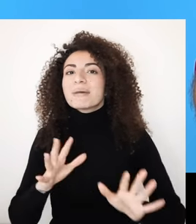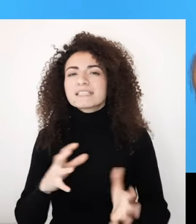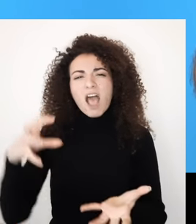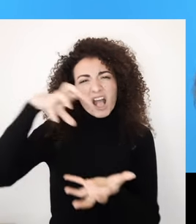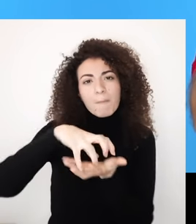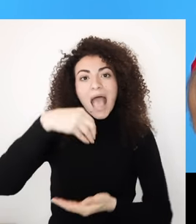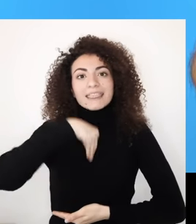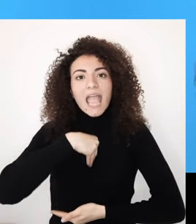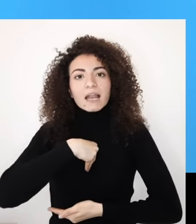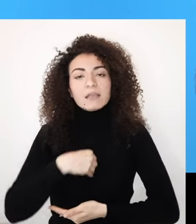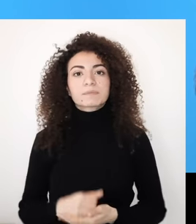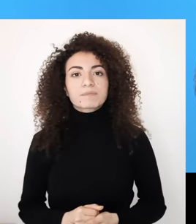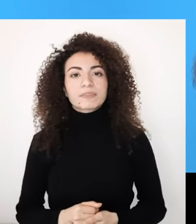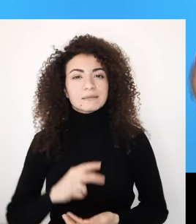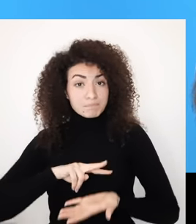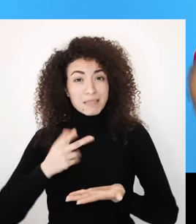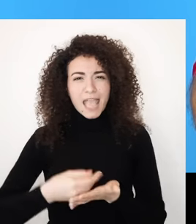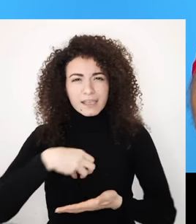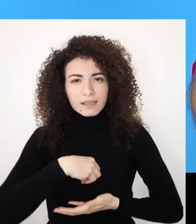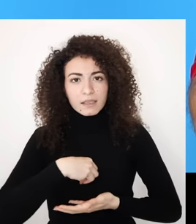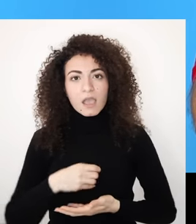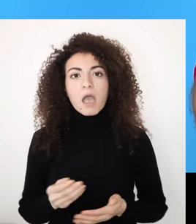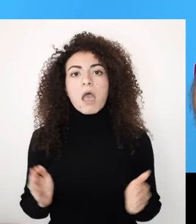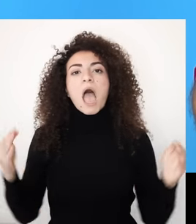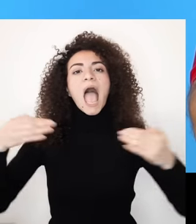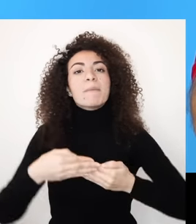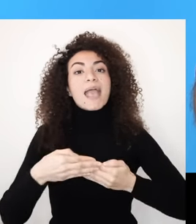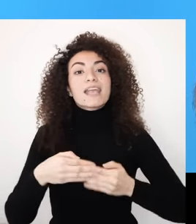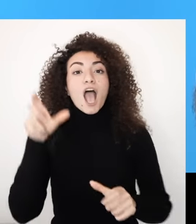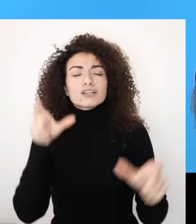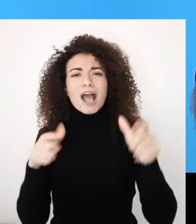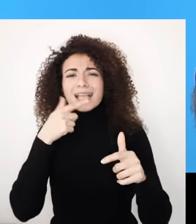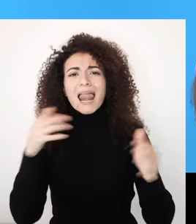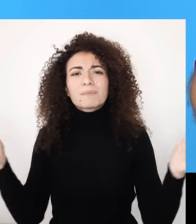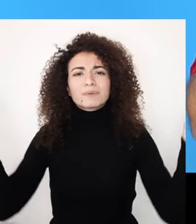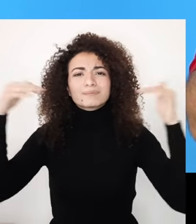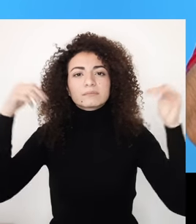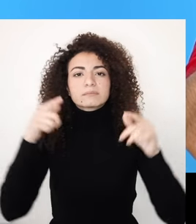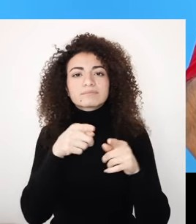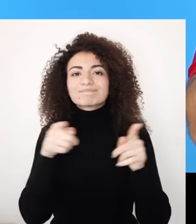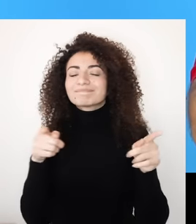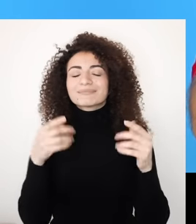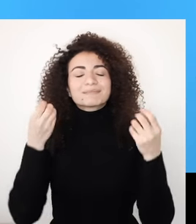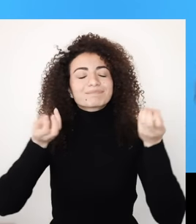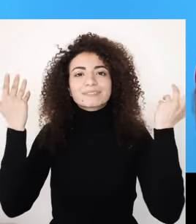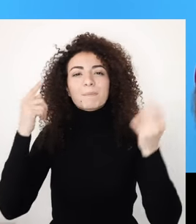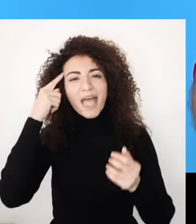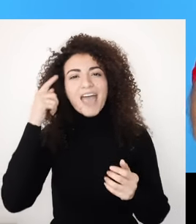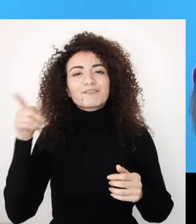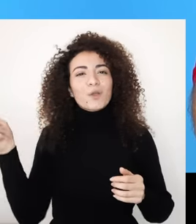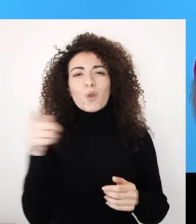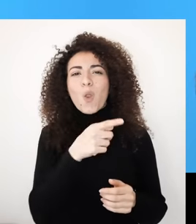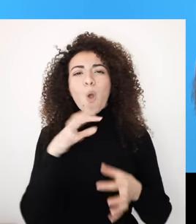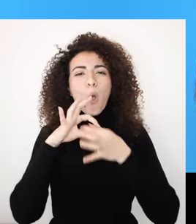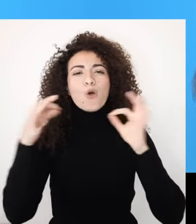الداخلي وتحويله إلى فخر بهالطريقة لما تواجه أي اضطهات خارجي بيكون عندك الدرع الغير مرئي